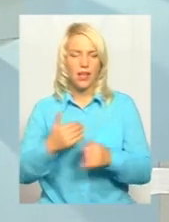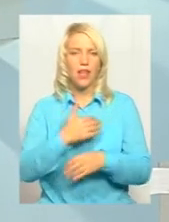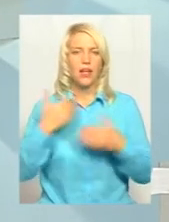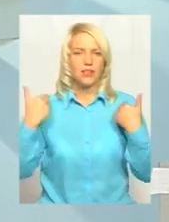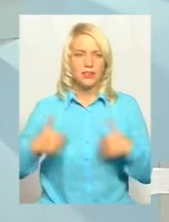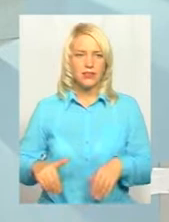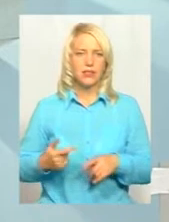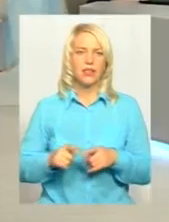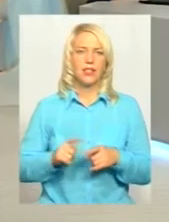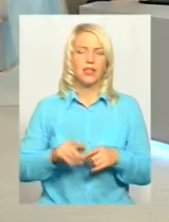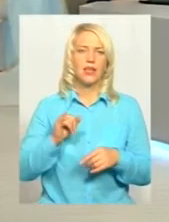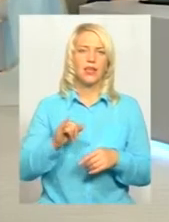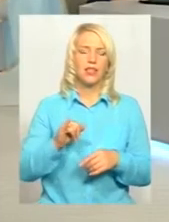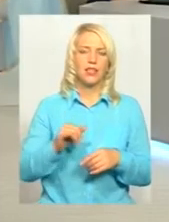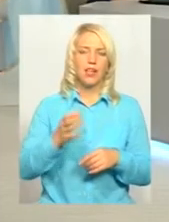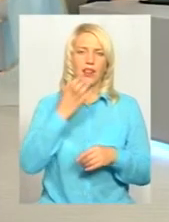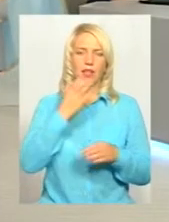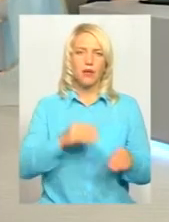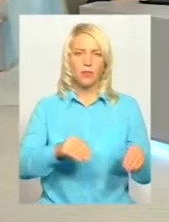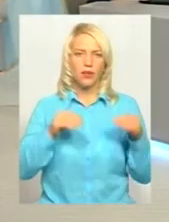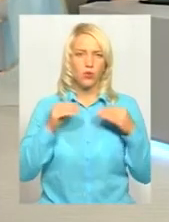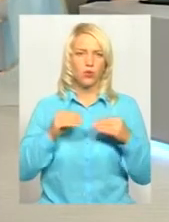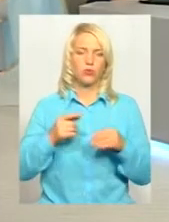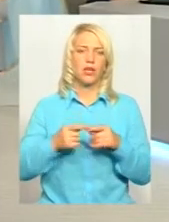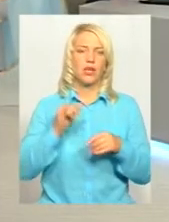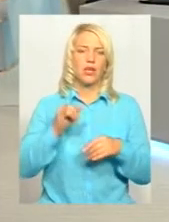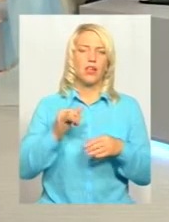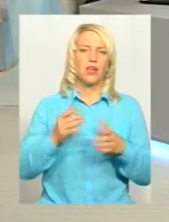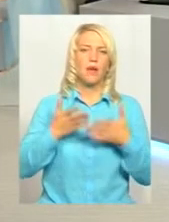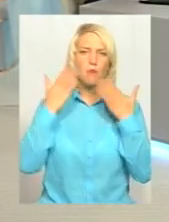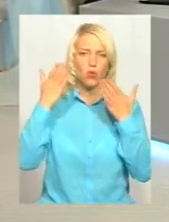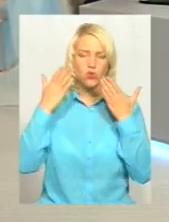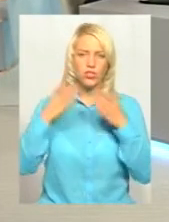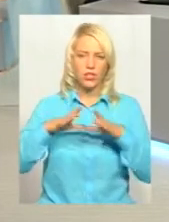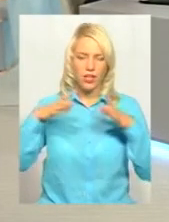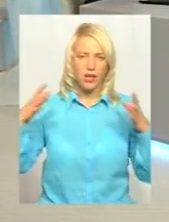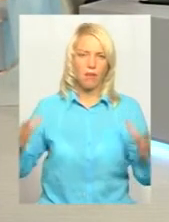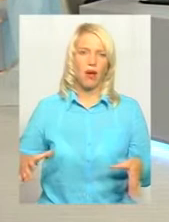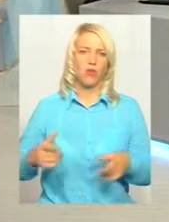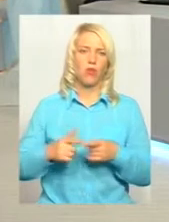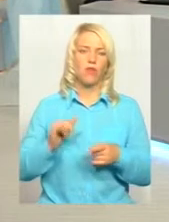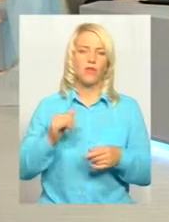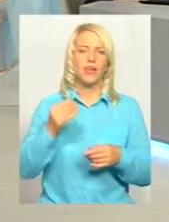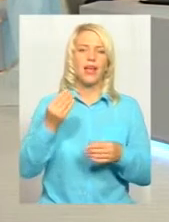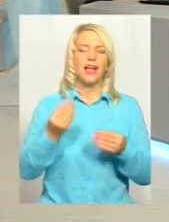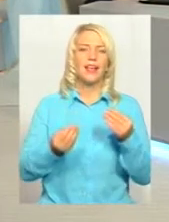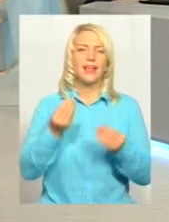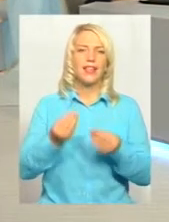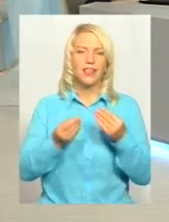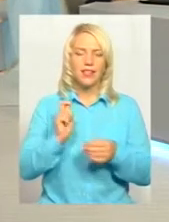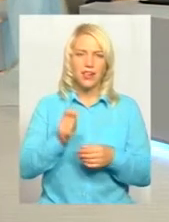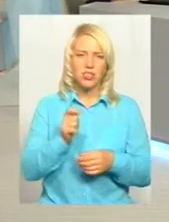лактації, ковдра тепла, плет ковдра, рушник махровий, іграшки-браскальце, рідке мило шампунь,